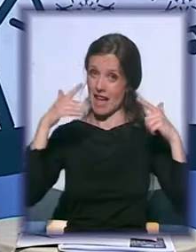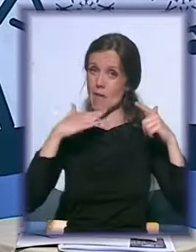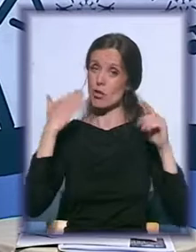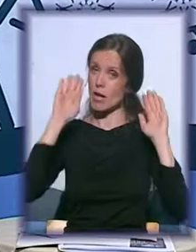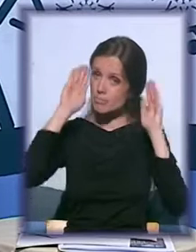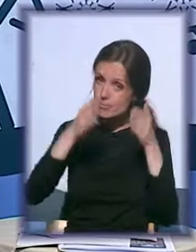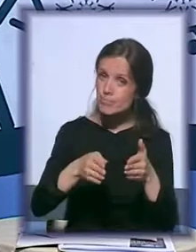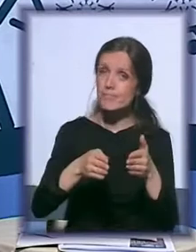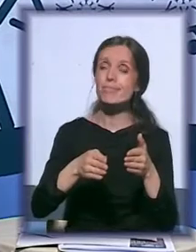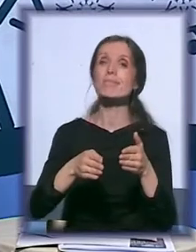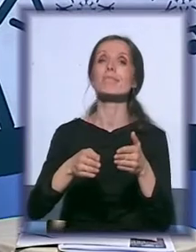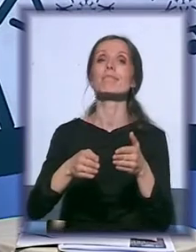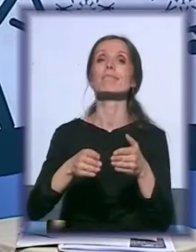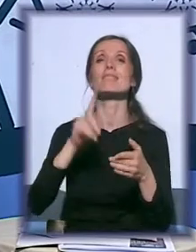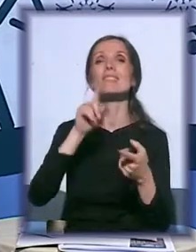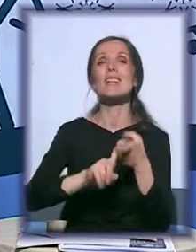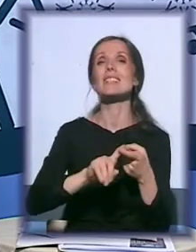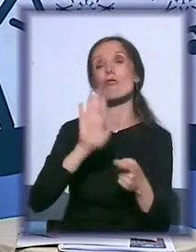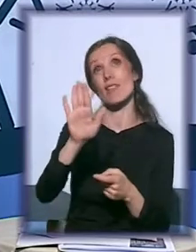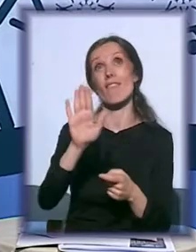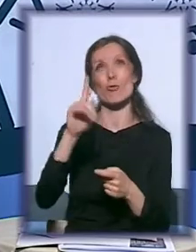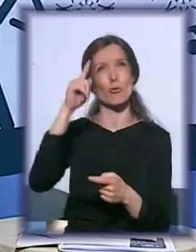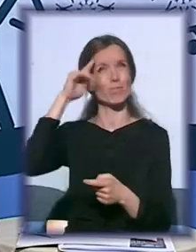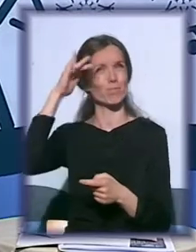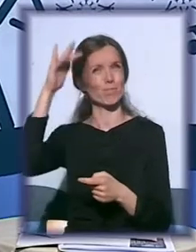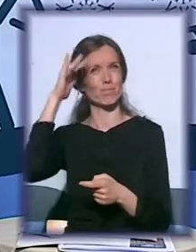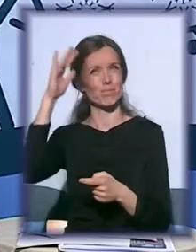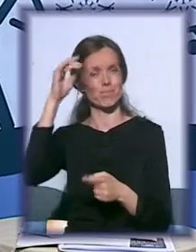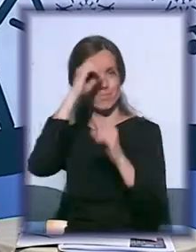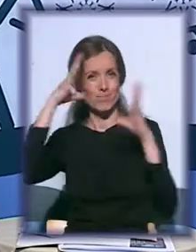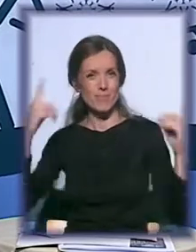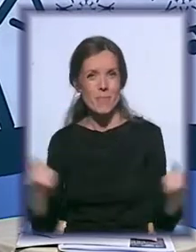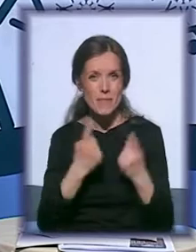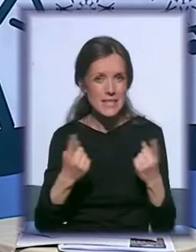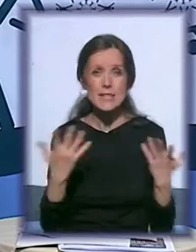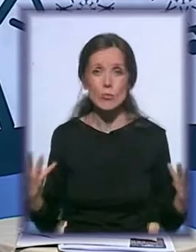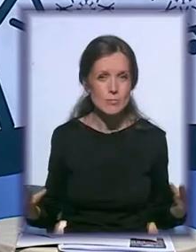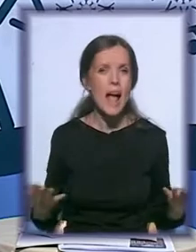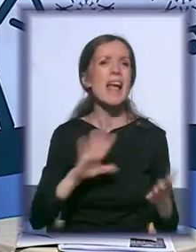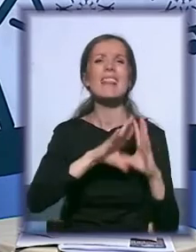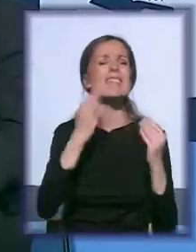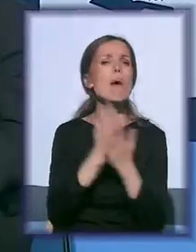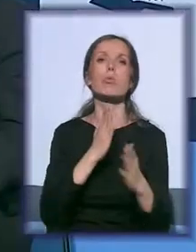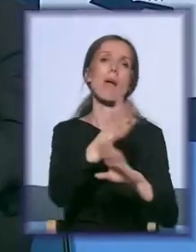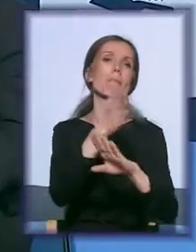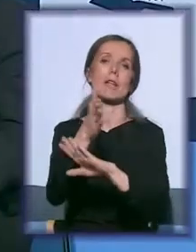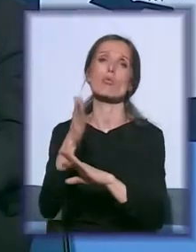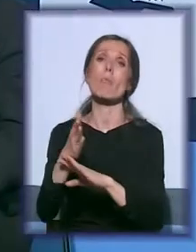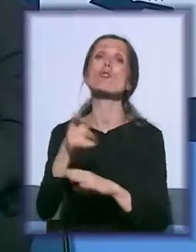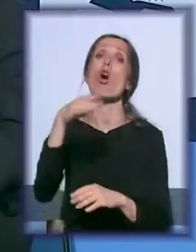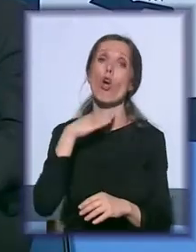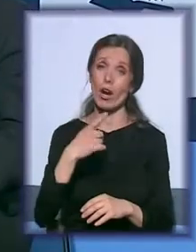što jeste, nekako i vaša misija i ideja, a to je da sve bude pristupačnije. Jeste, nama je cilj da olakšamo